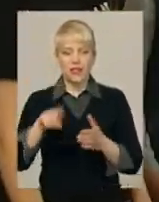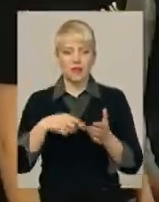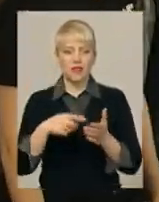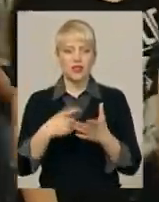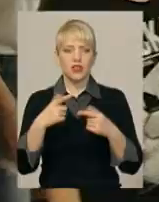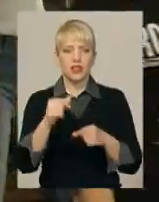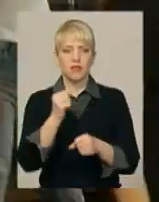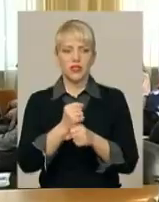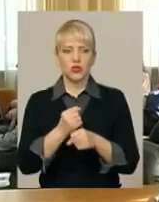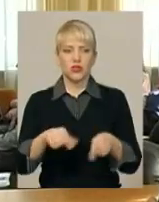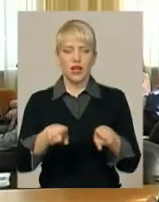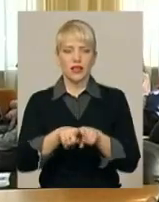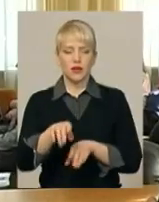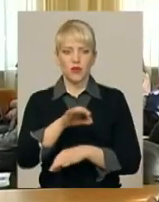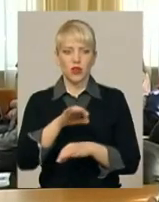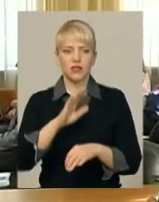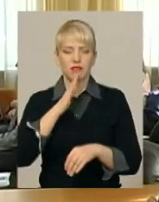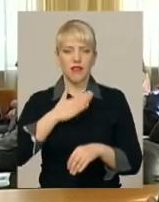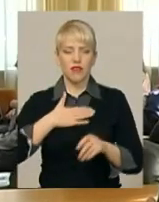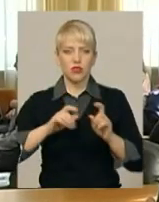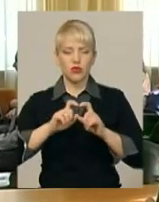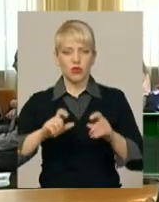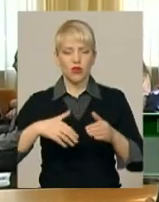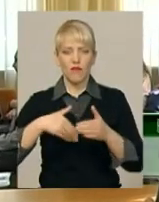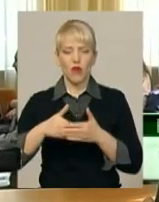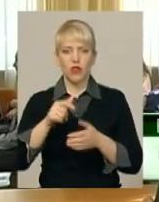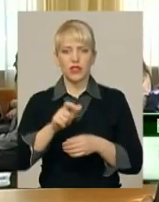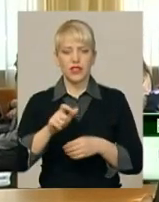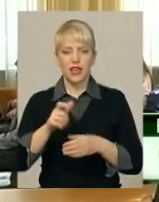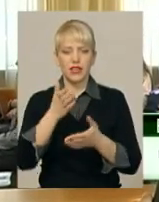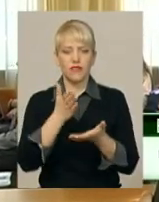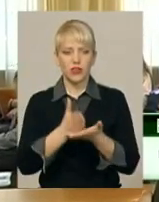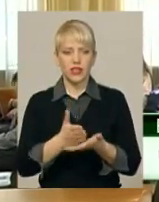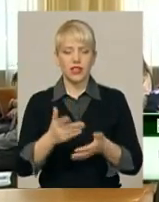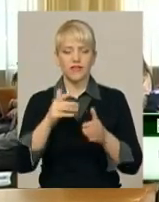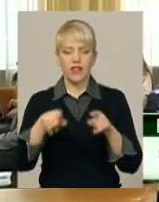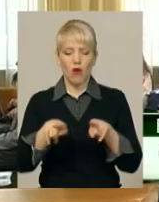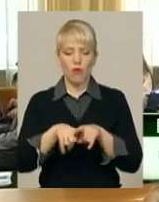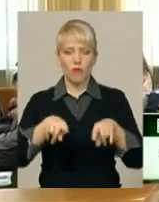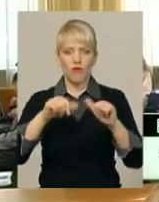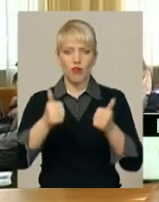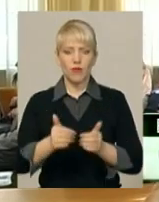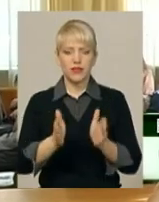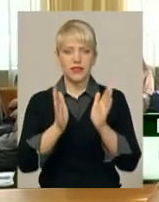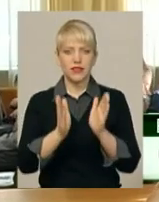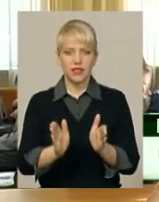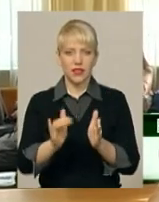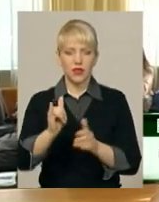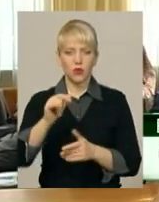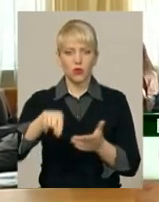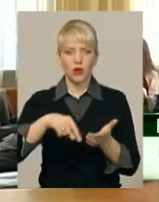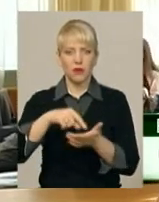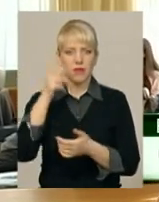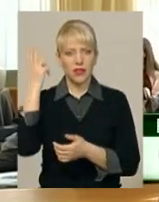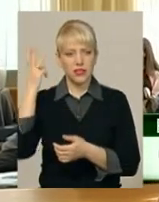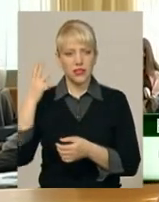де діє такий проєкт. Наша школа волонтерів, вона існує в такому форматі тільки в Хмельницькому. Це наше напрацювання, тому